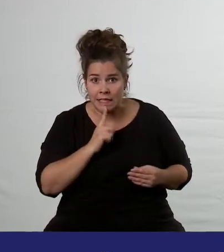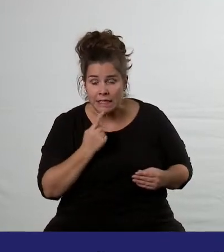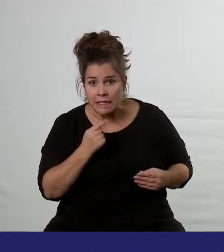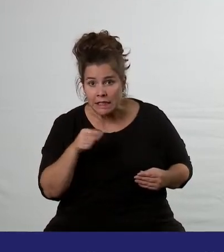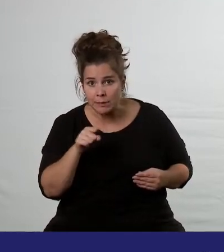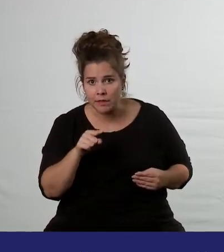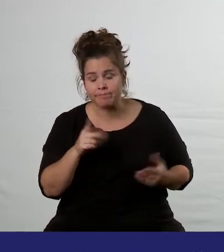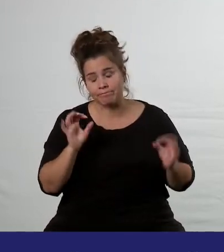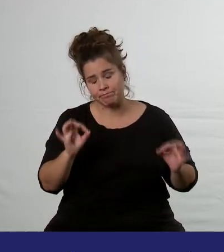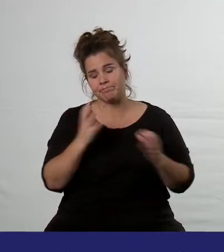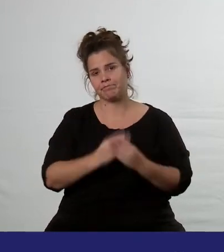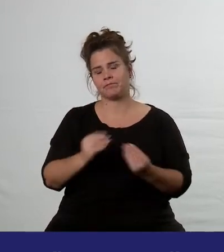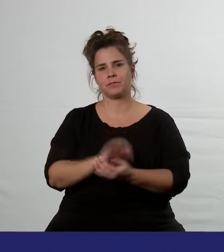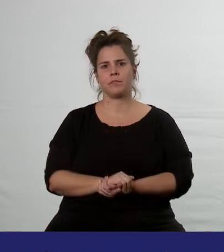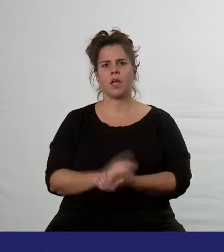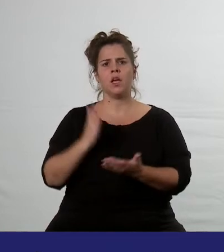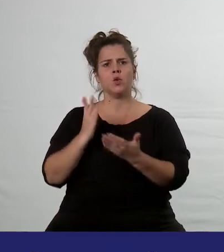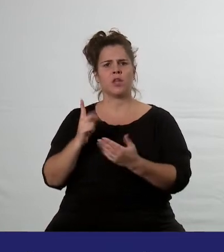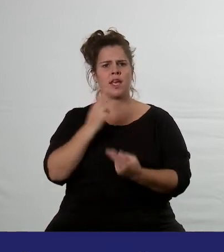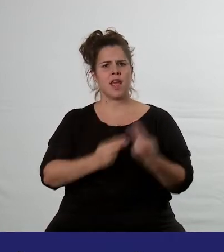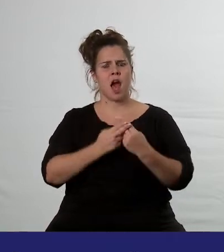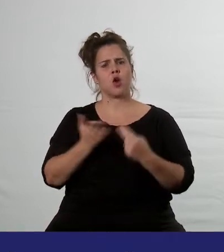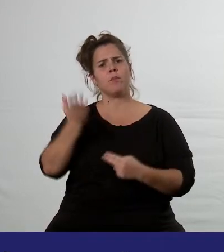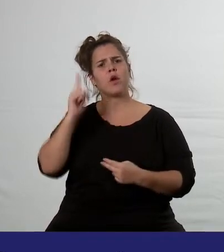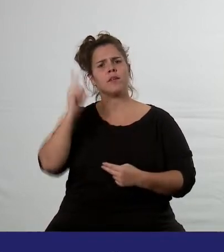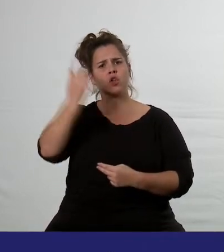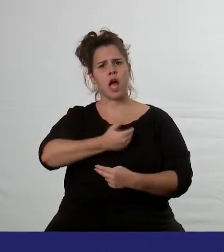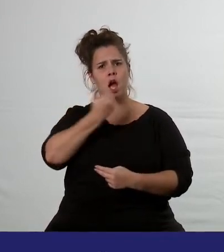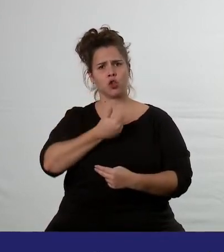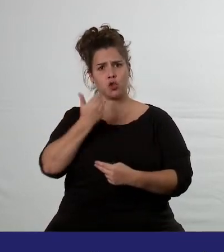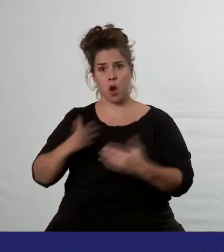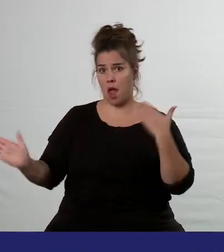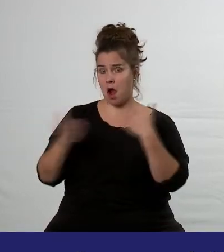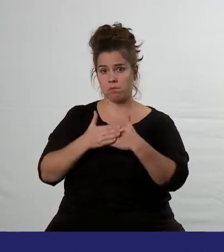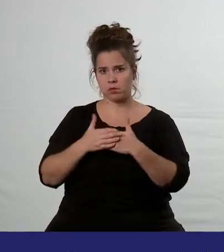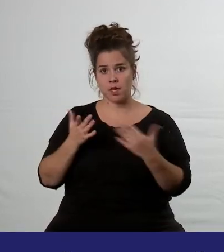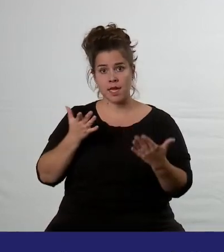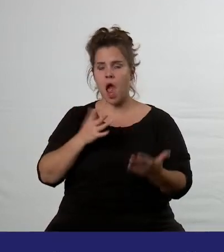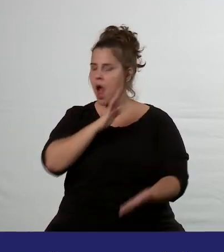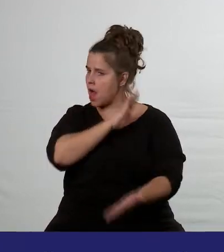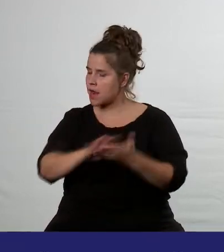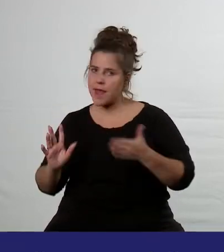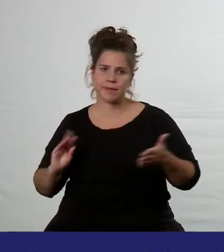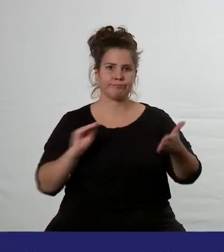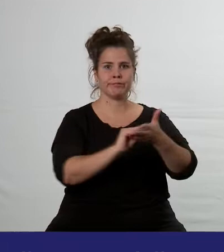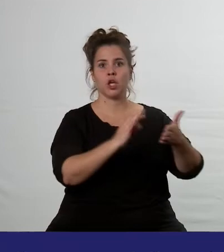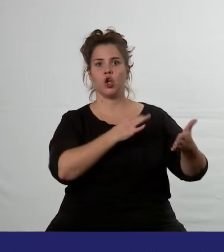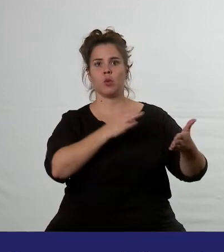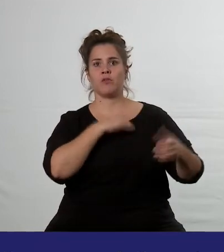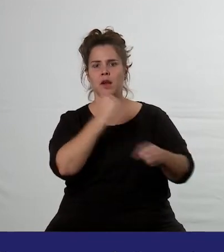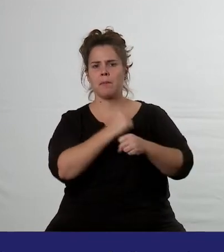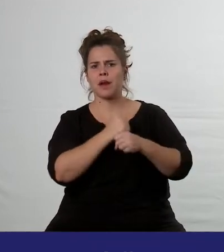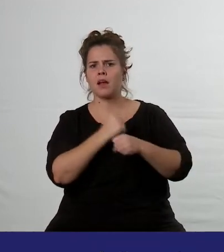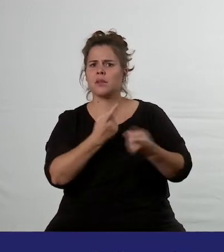jaře, když se ze dne na den zavřeli vysoké školy, jsem se já i další medici začala hned zapisovat do seznamu dobrovolníků do